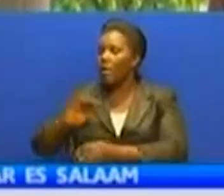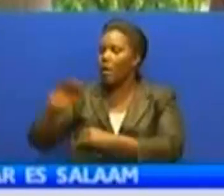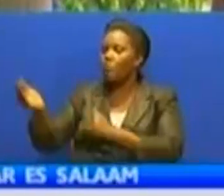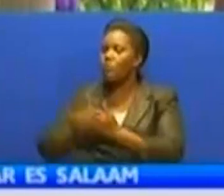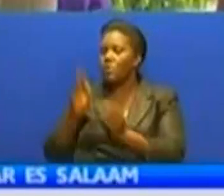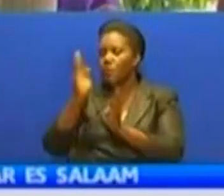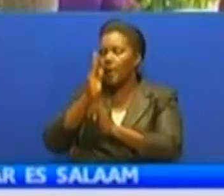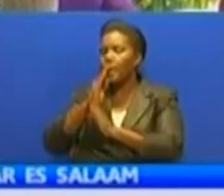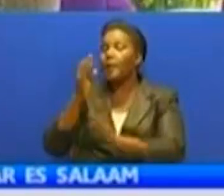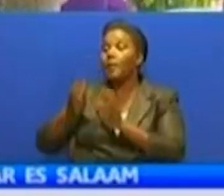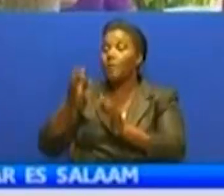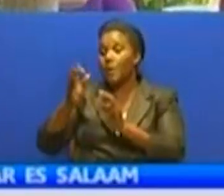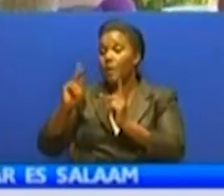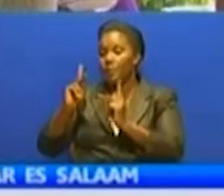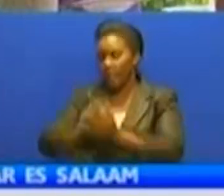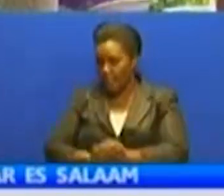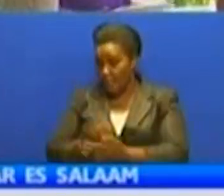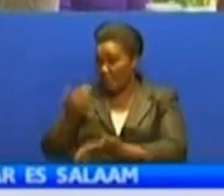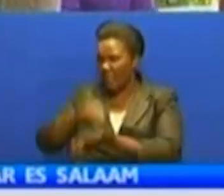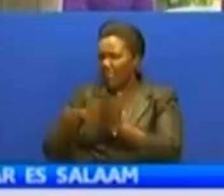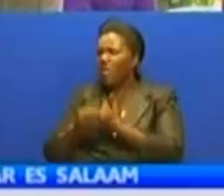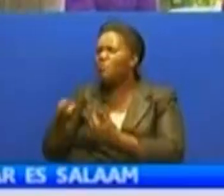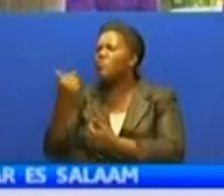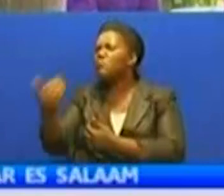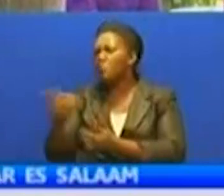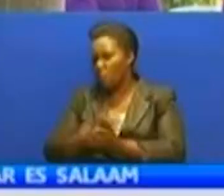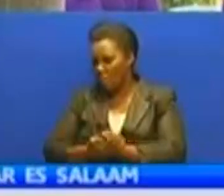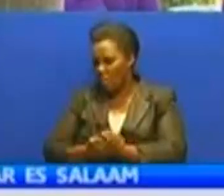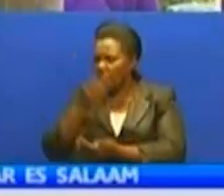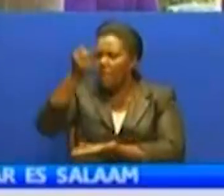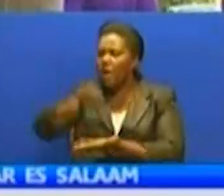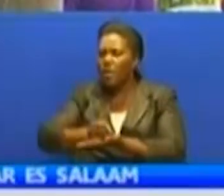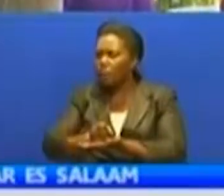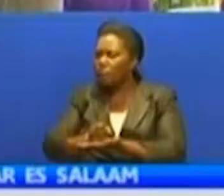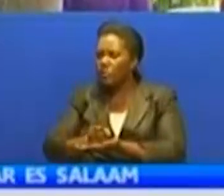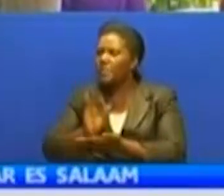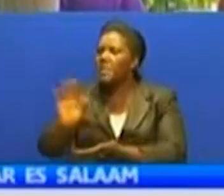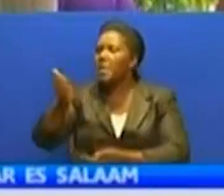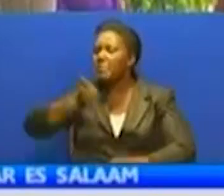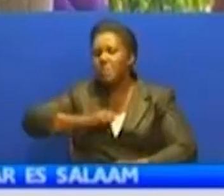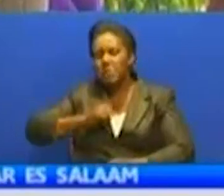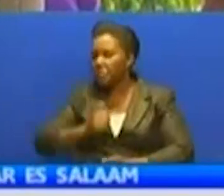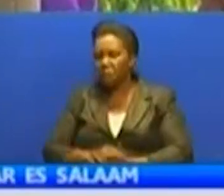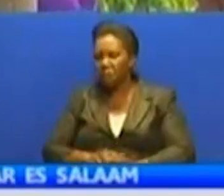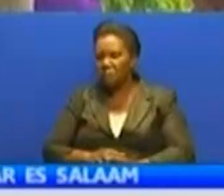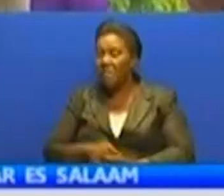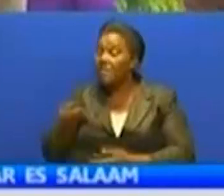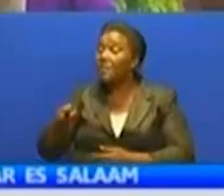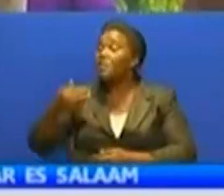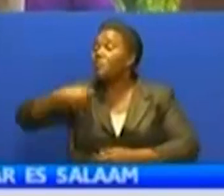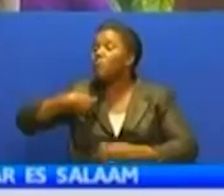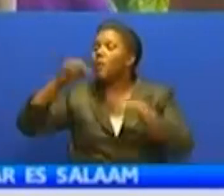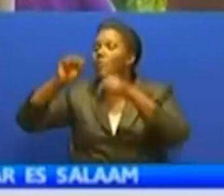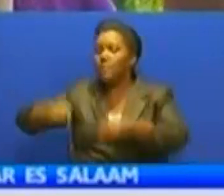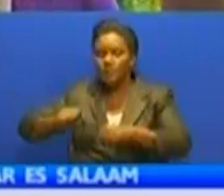sababu umri ya leo kuwa nao siwa umri sahihi wa yee kuwa na maamuzi ya moja kwa moja. Utakuta maamuzi inye mpaka kutoleo mahali mbaka kufanya